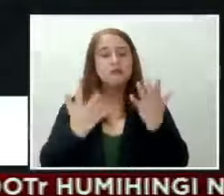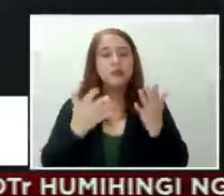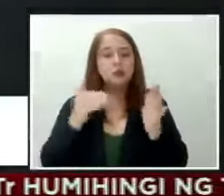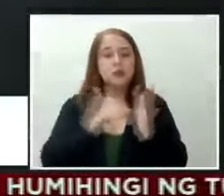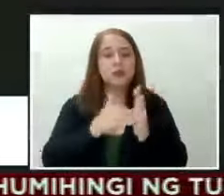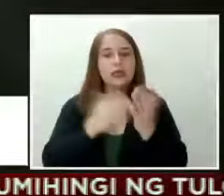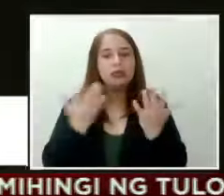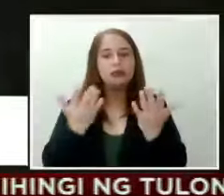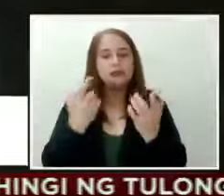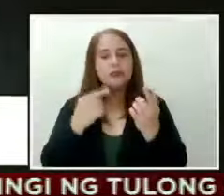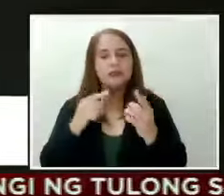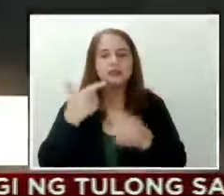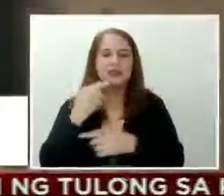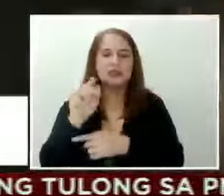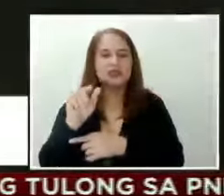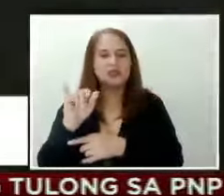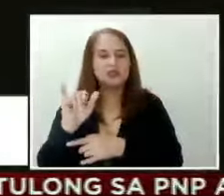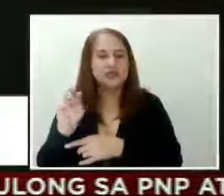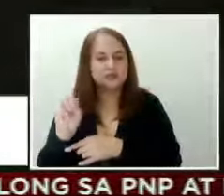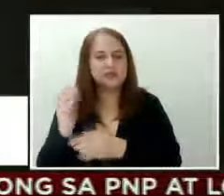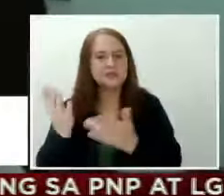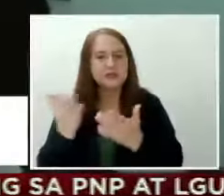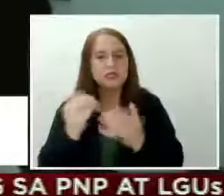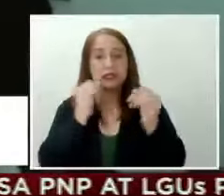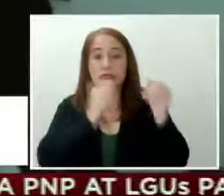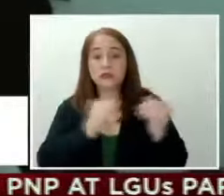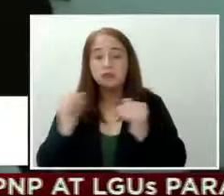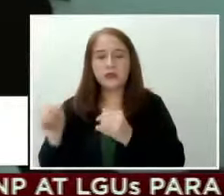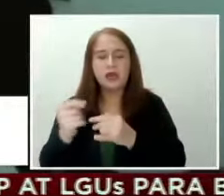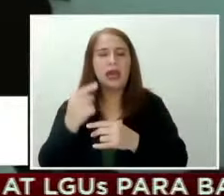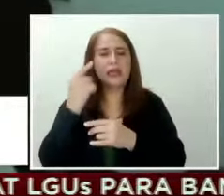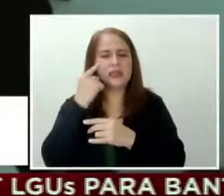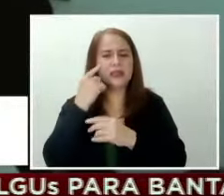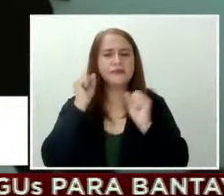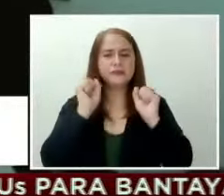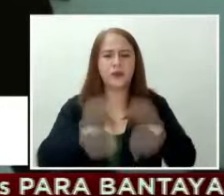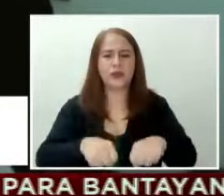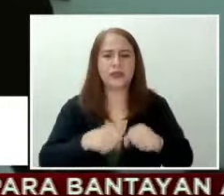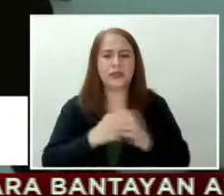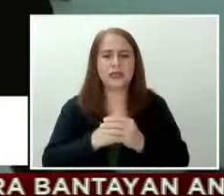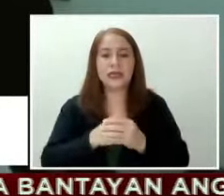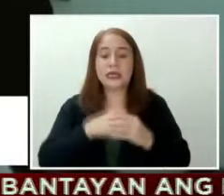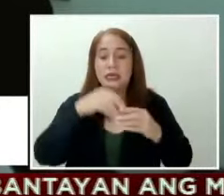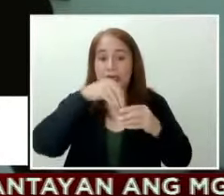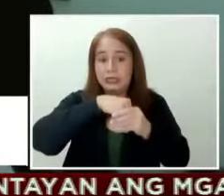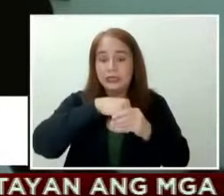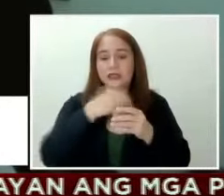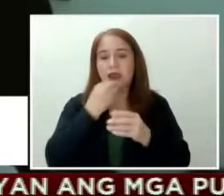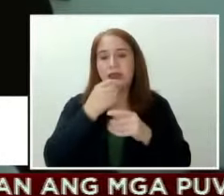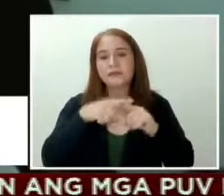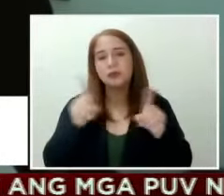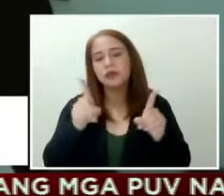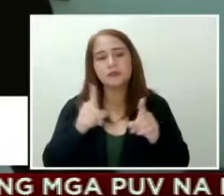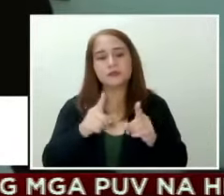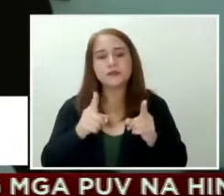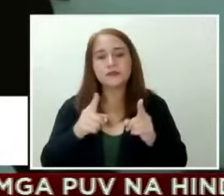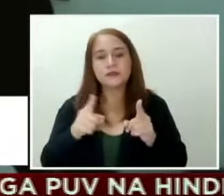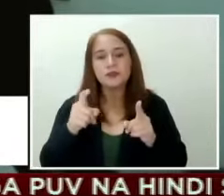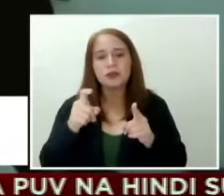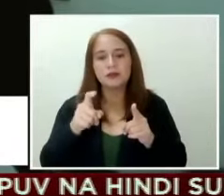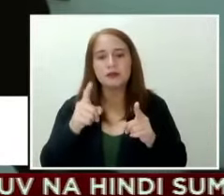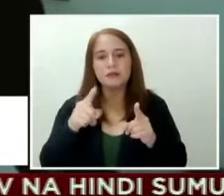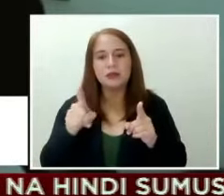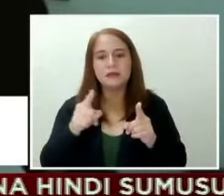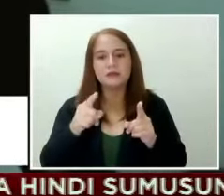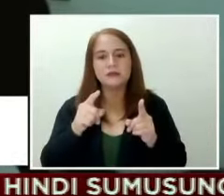also yung gym kung individual. I think pwede rin yung indoor dining na yan. Basta talagang mas marayo